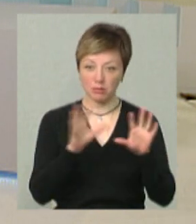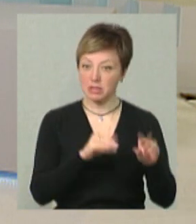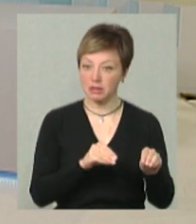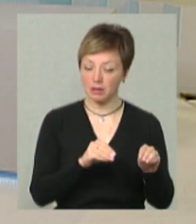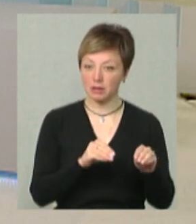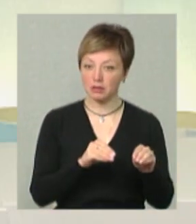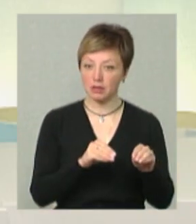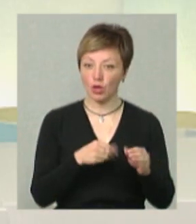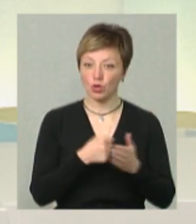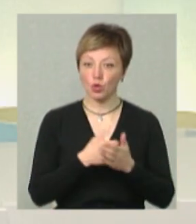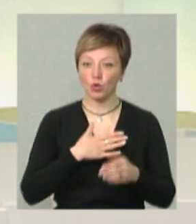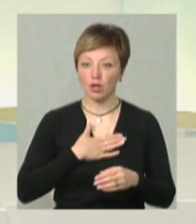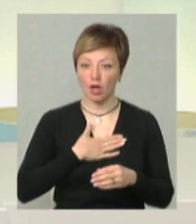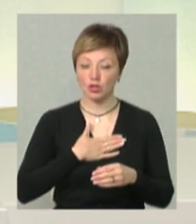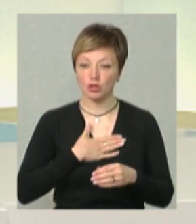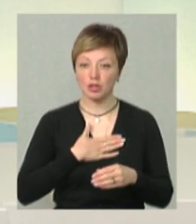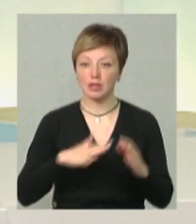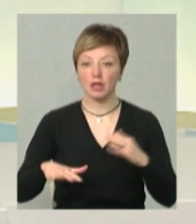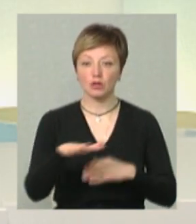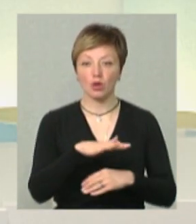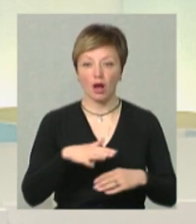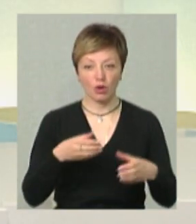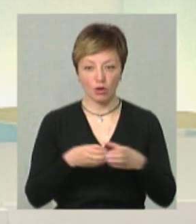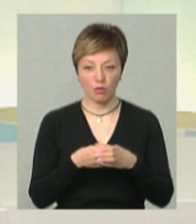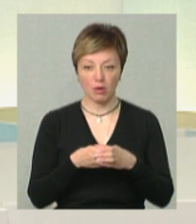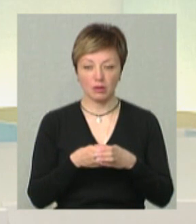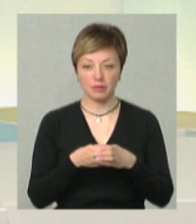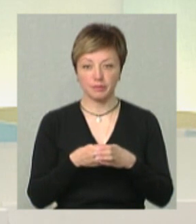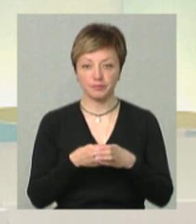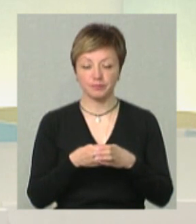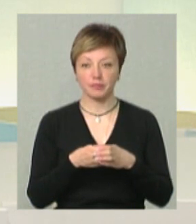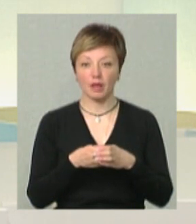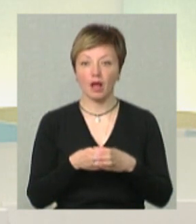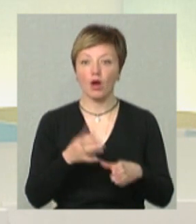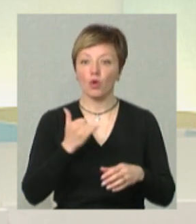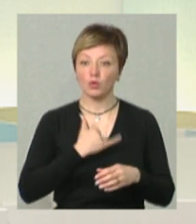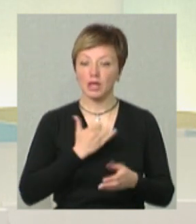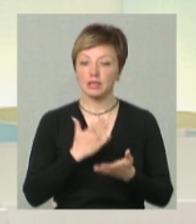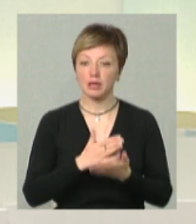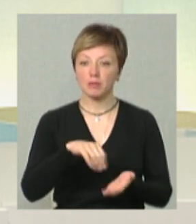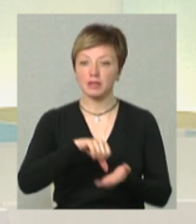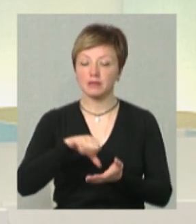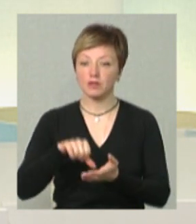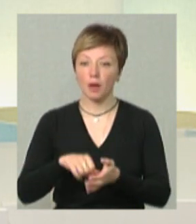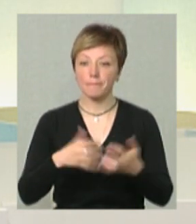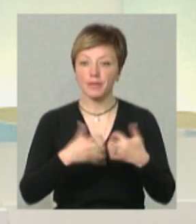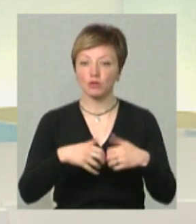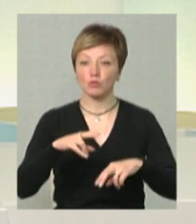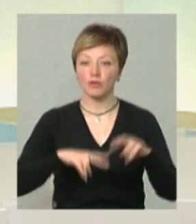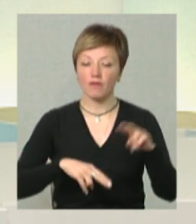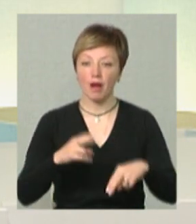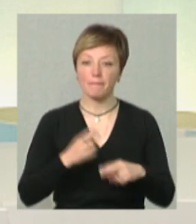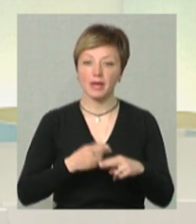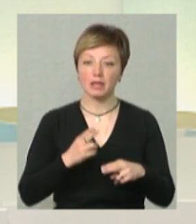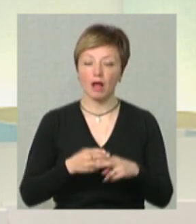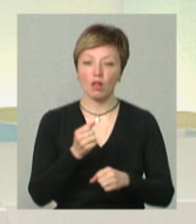до нашої територіальної громади? В нас є представники машинобудування, металообробки, є